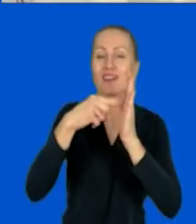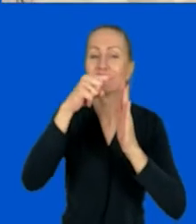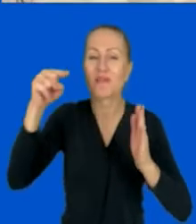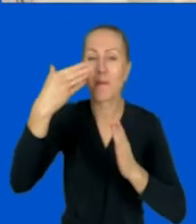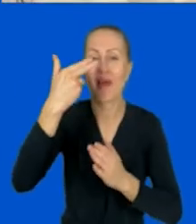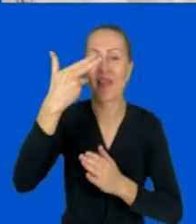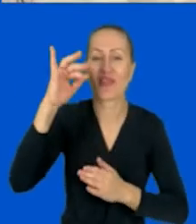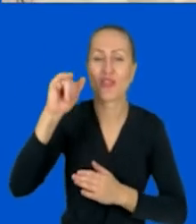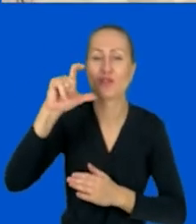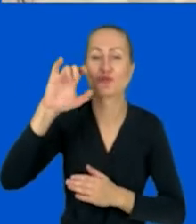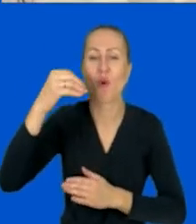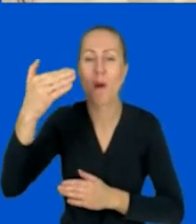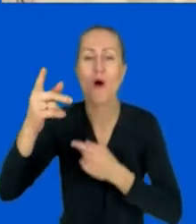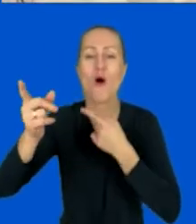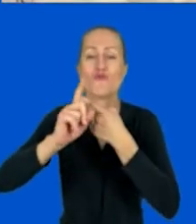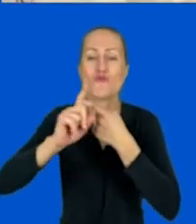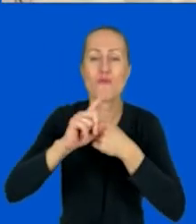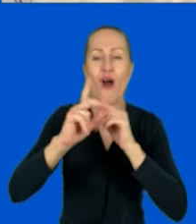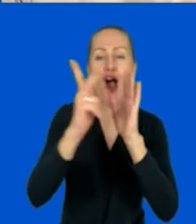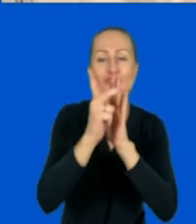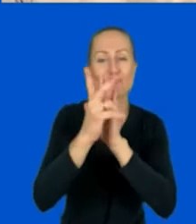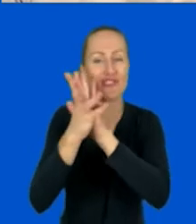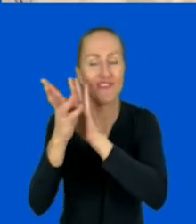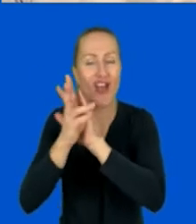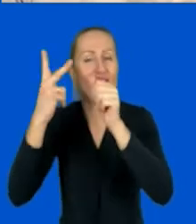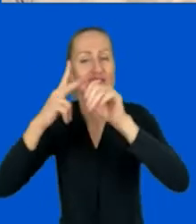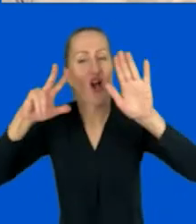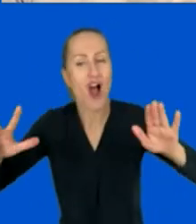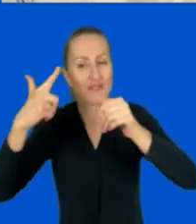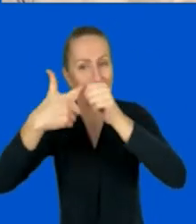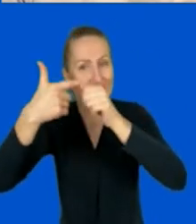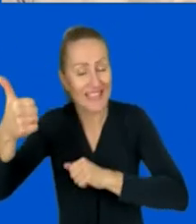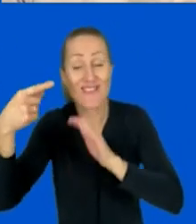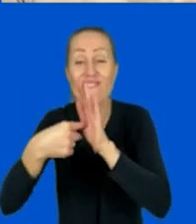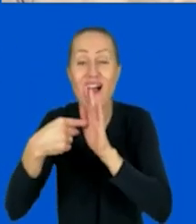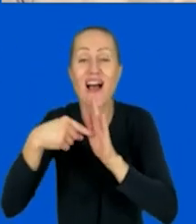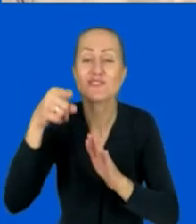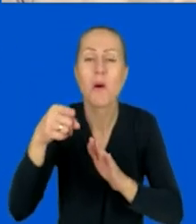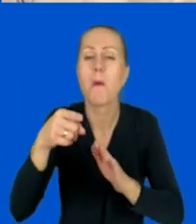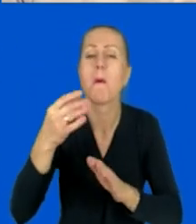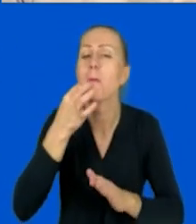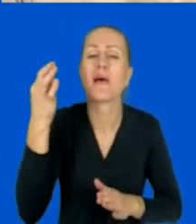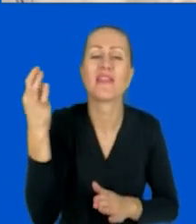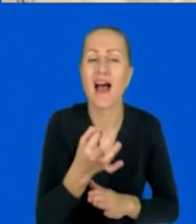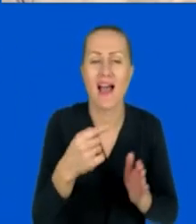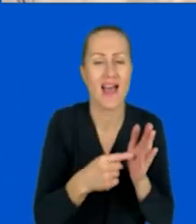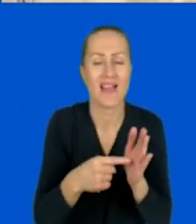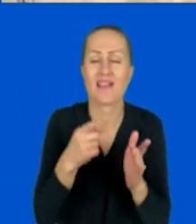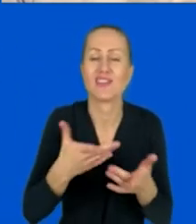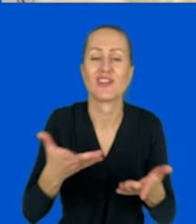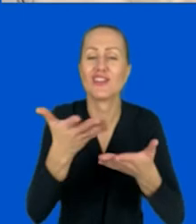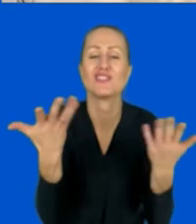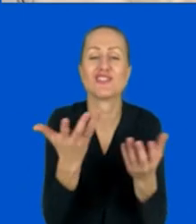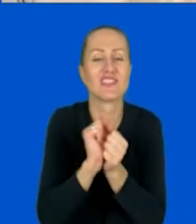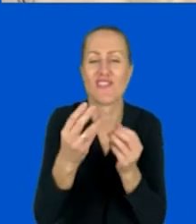18193821. To jest pytanie o to, gdzie odbywa się